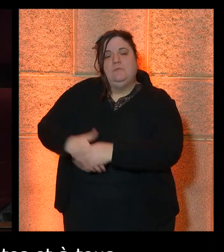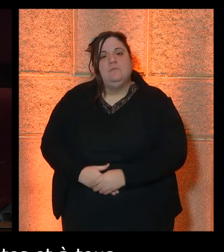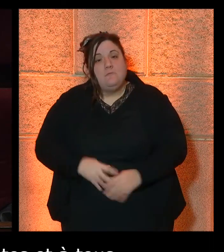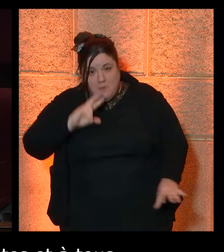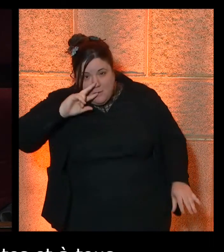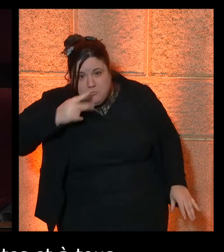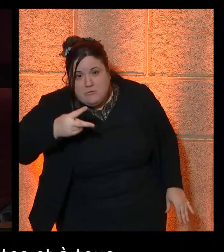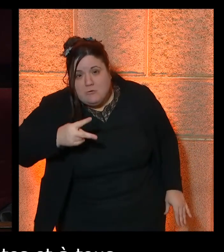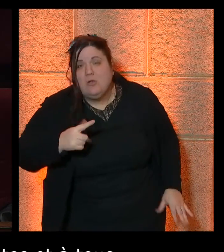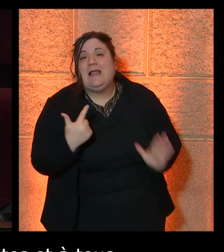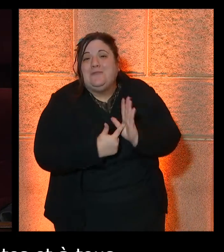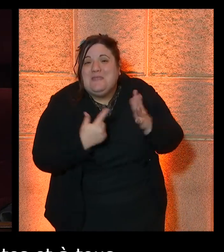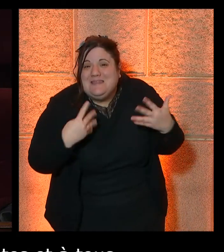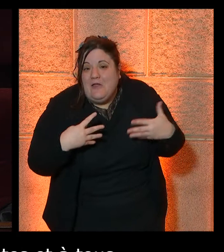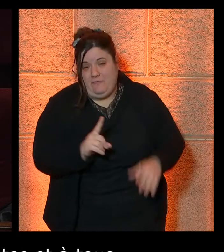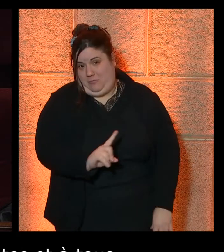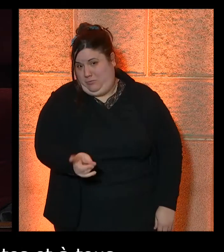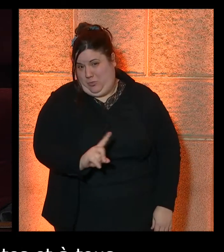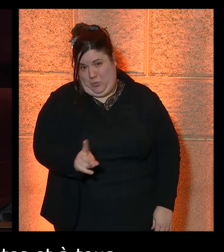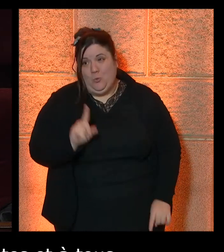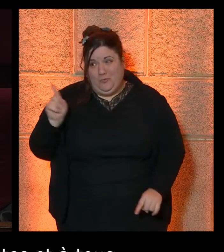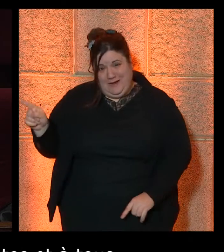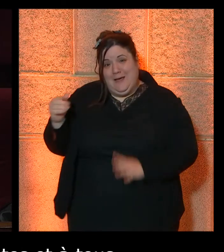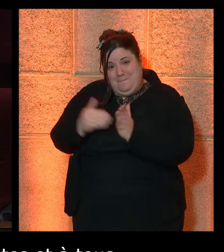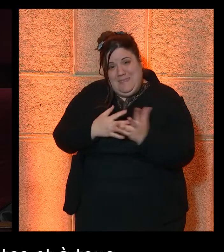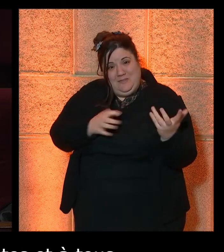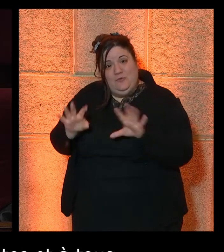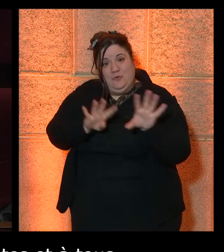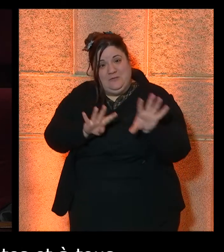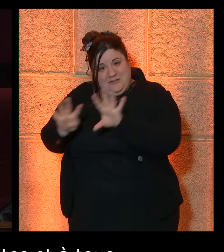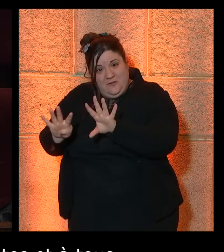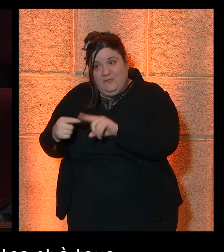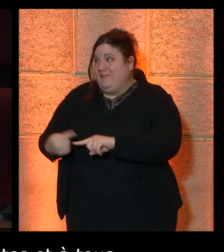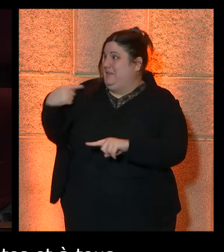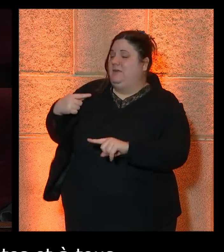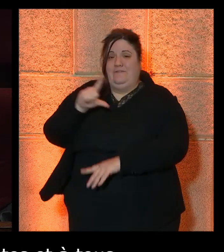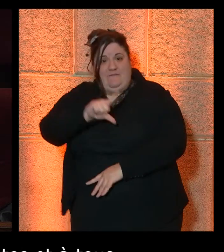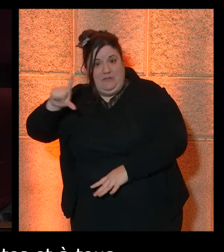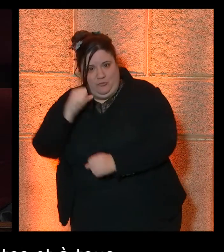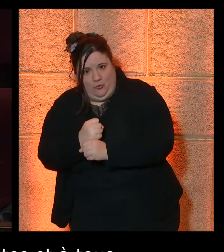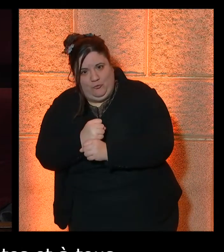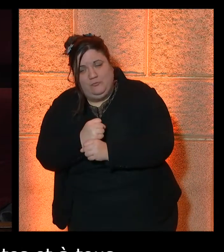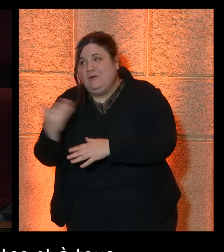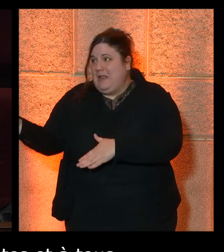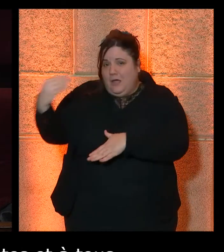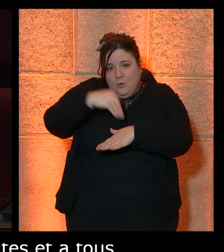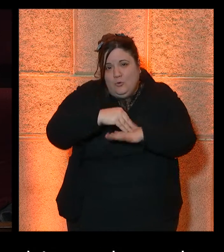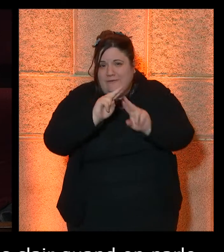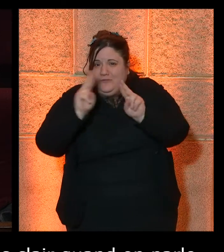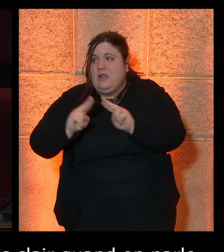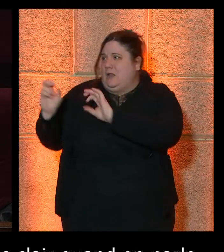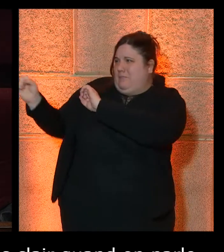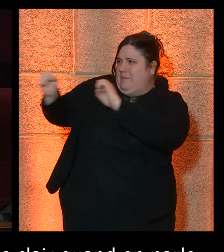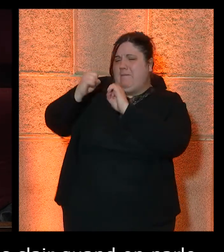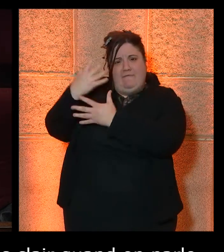pas voulu dire 2019, non, ça fait bien 22 ans maintenant que ces recommandations internationales qui ont fait l'objet d'un consensus